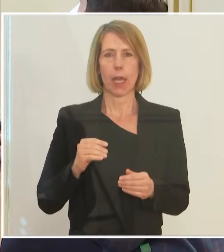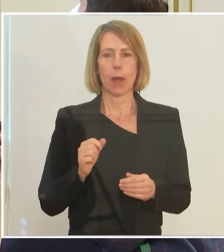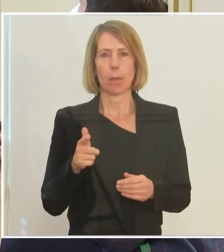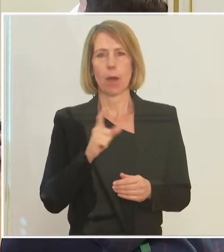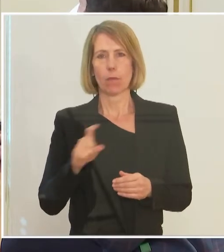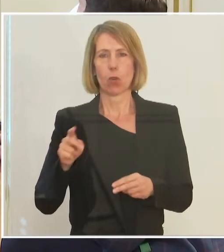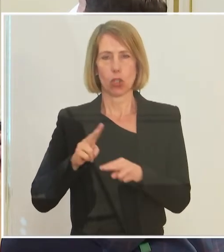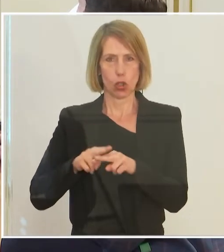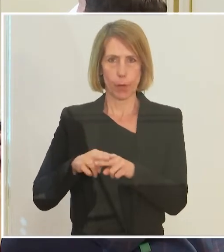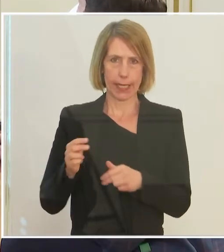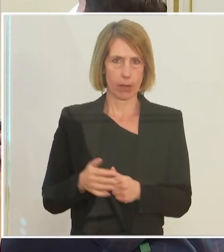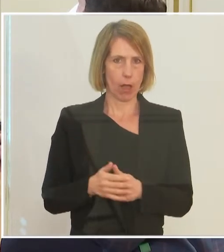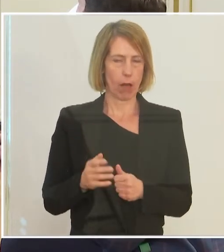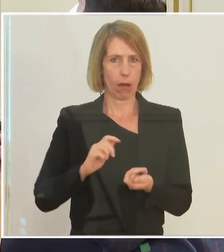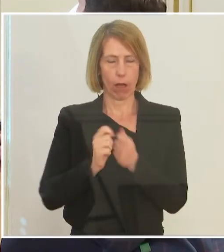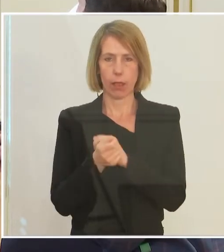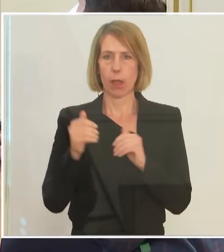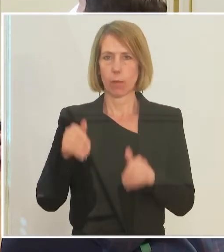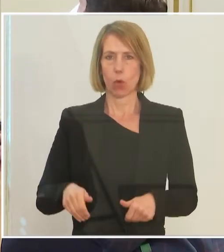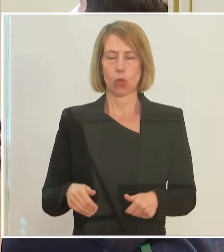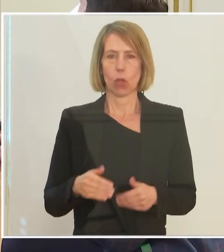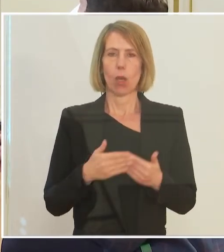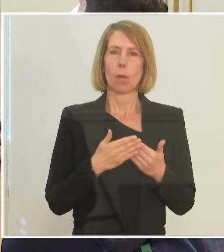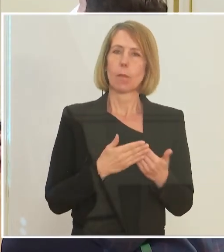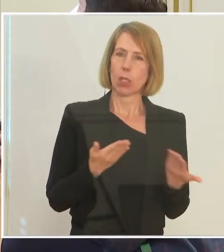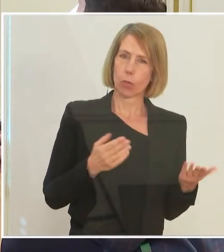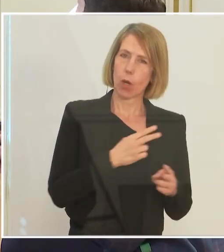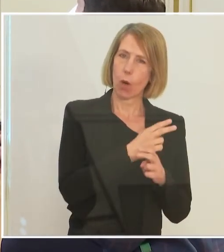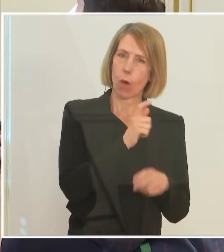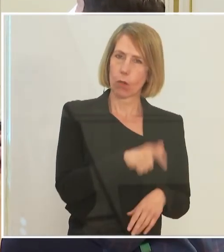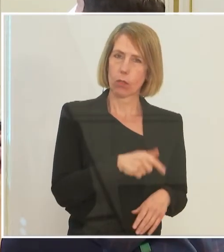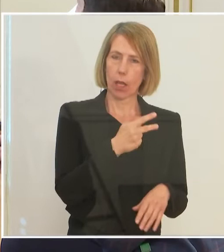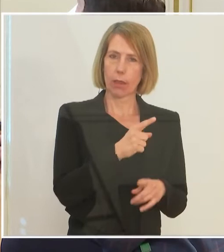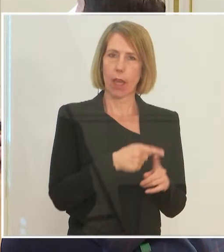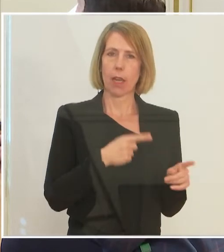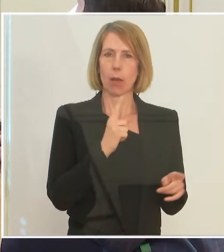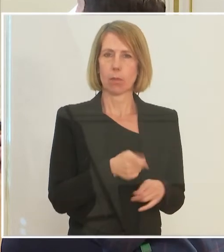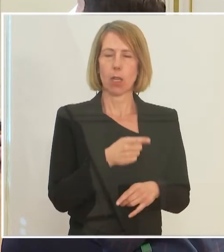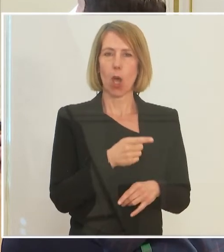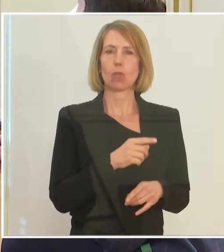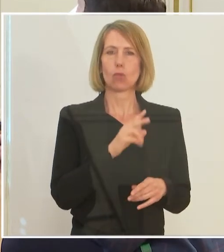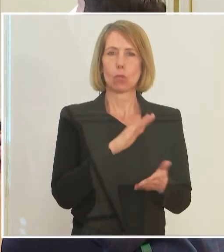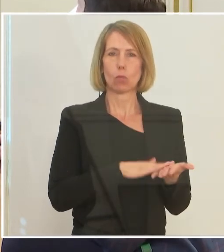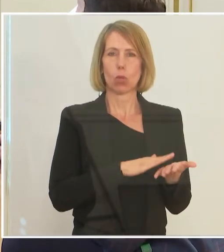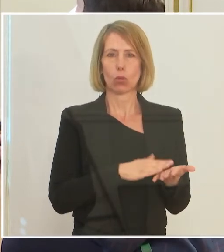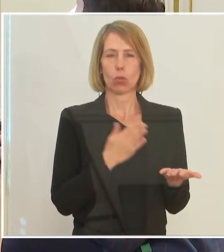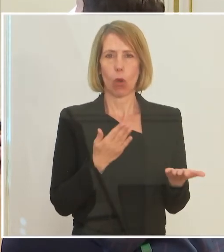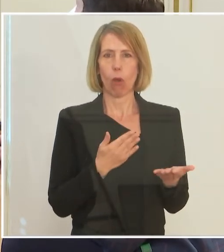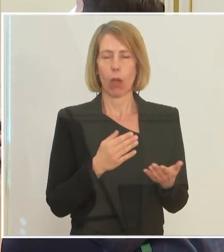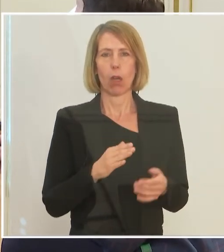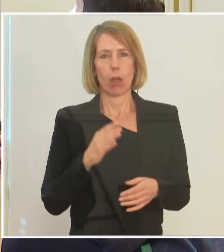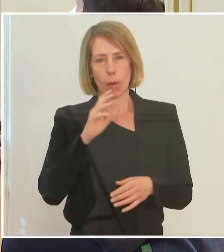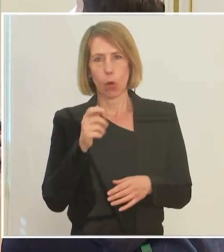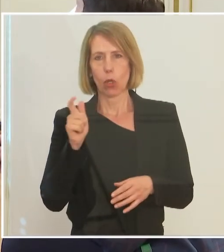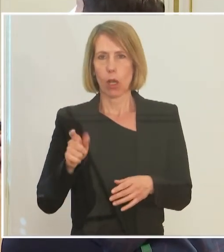Beispiel, ein Österreicher verdient über dreieinhalbtausend Euro brutto. Wer in Bulgarien nach Österreich bekommt, bekommt 530 Euro.